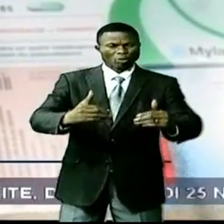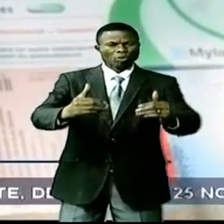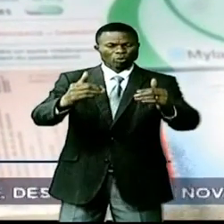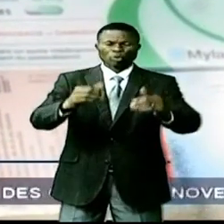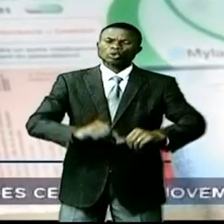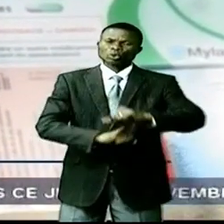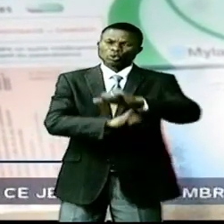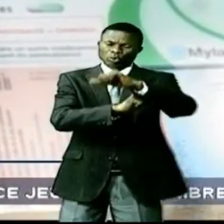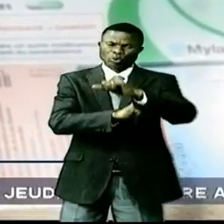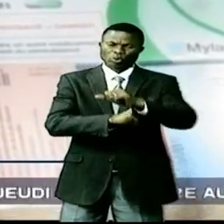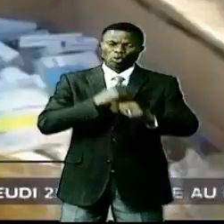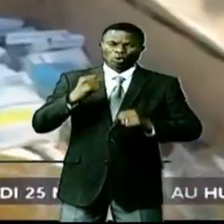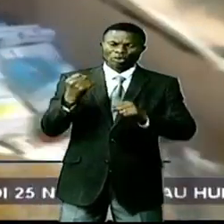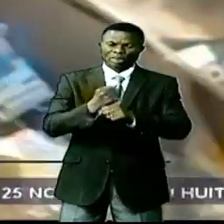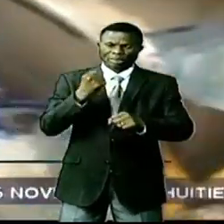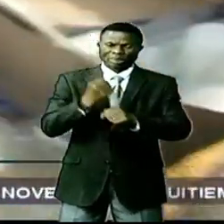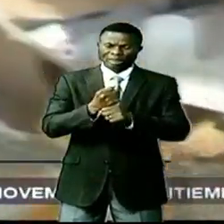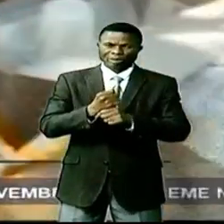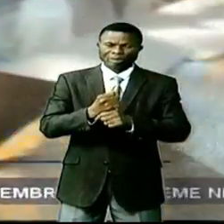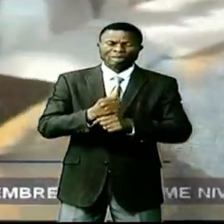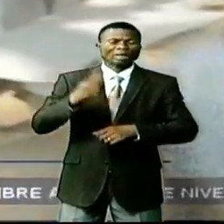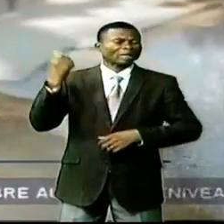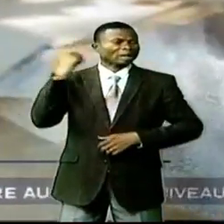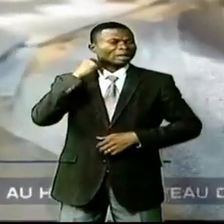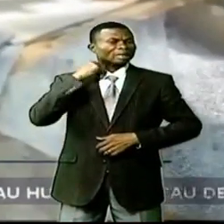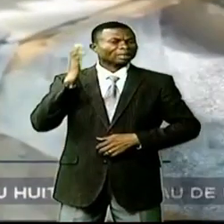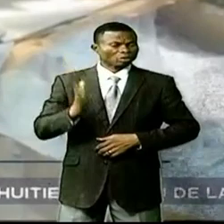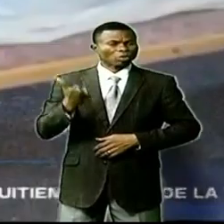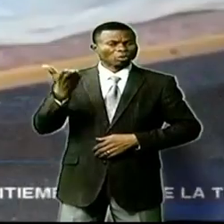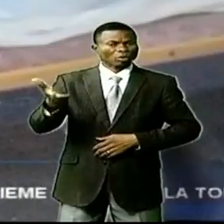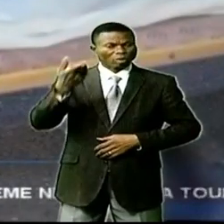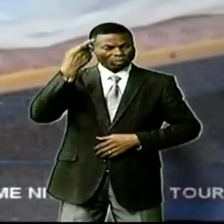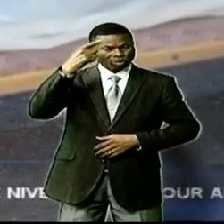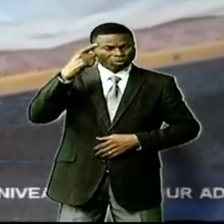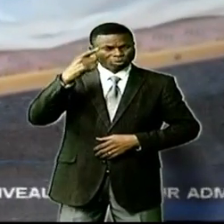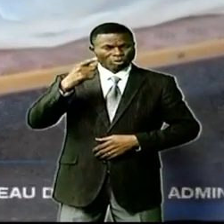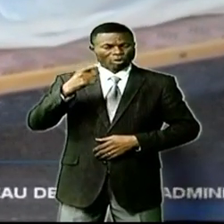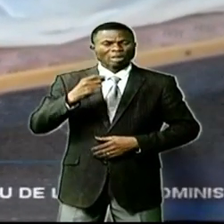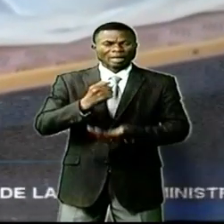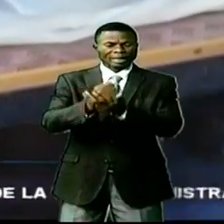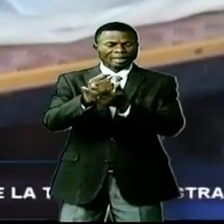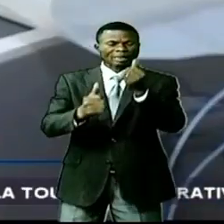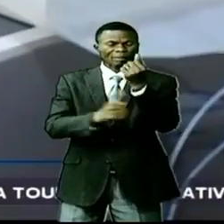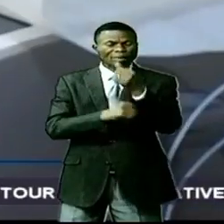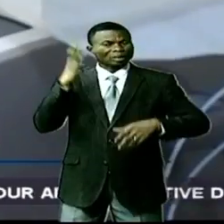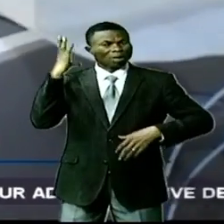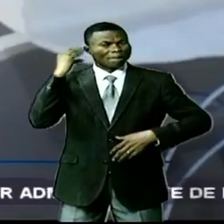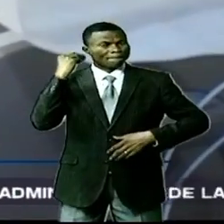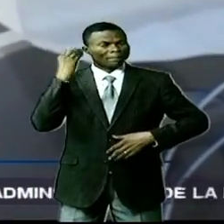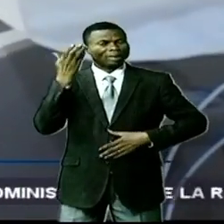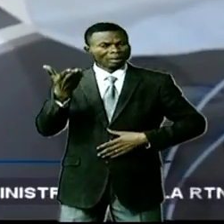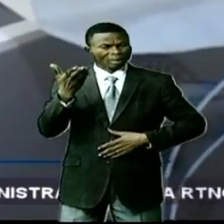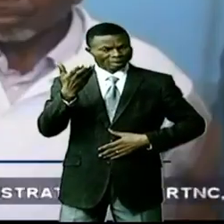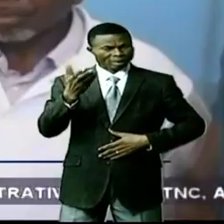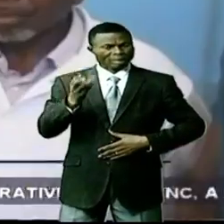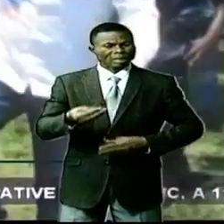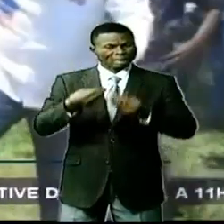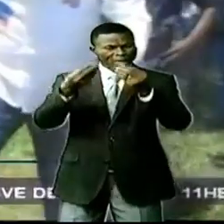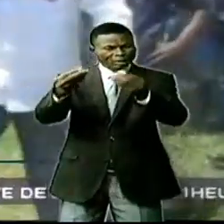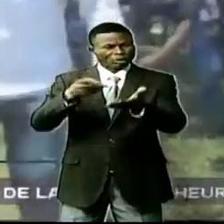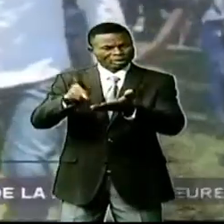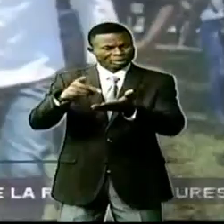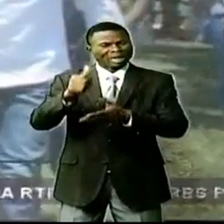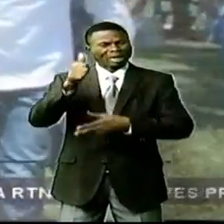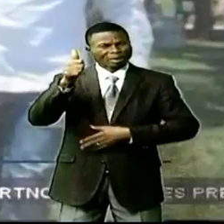soutenir les efforts de médecins. Vous savez que les médecins sont là pour rendre des services à la population. On doit le mettre dans de bonnes conditions.